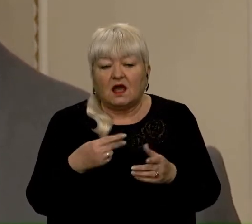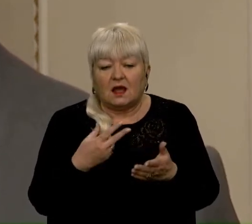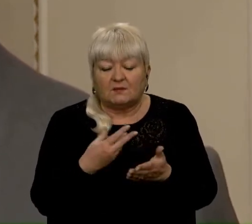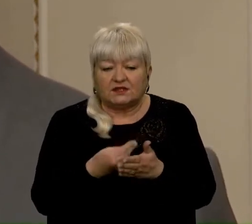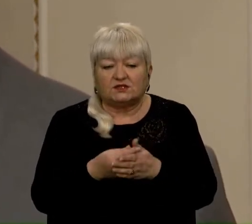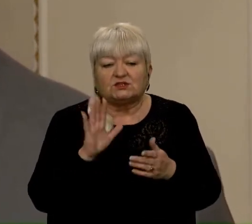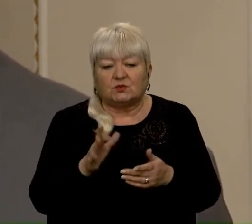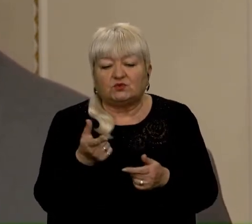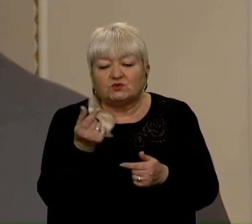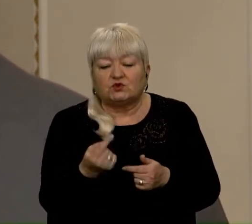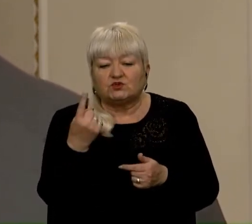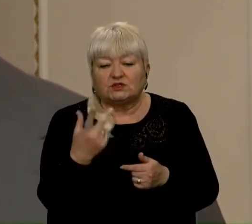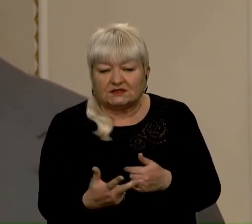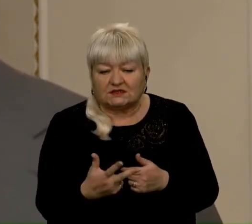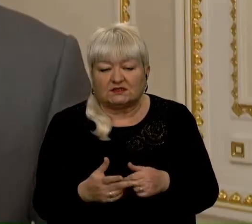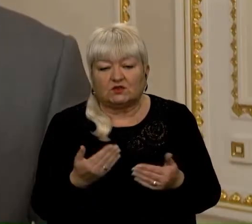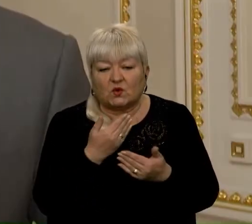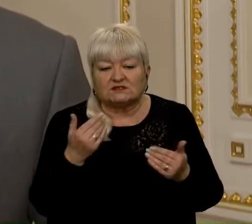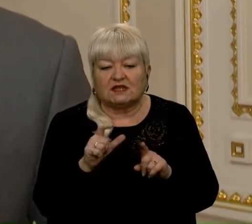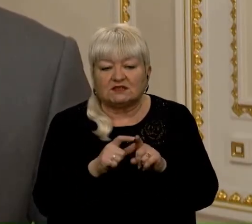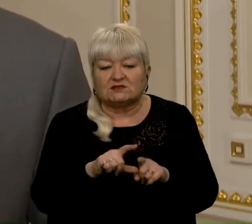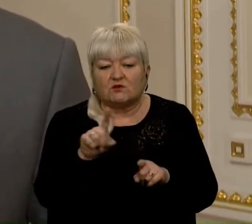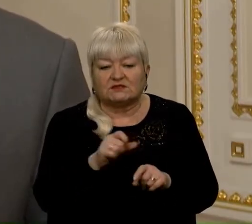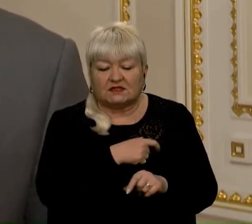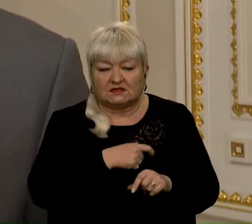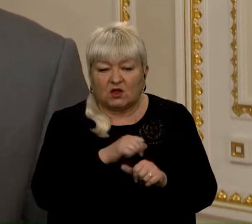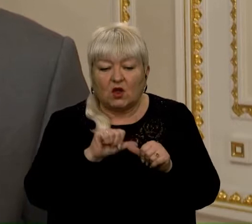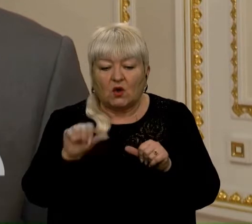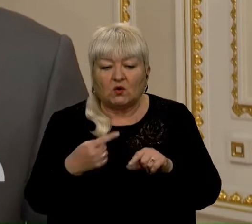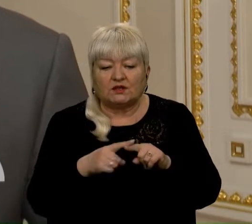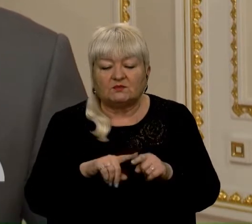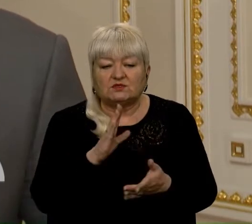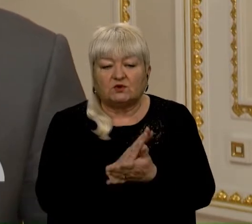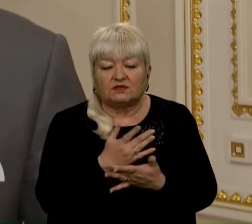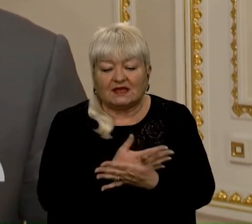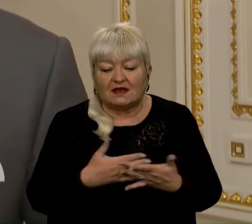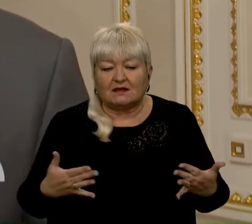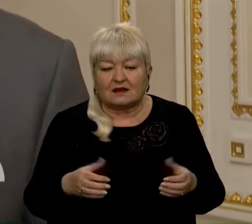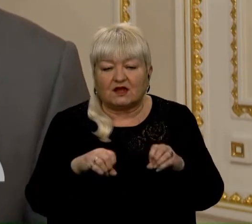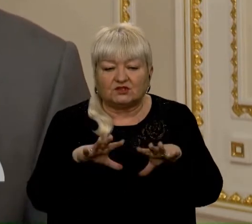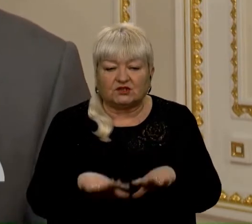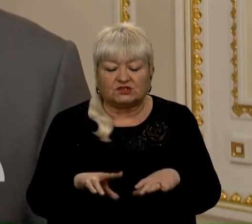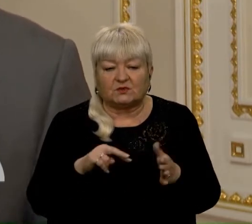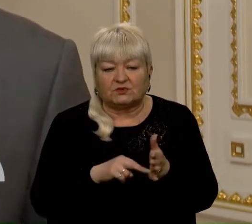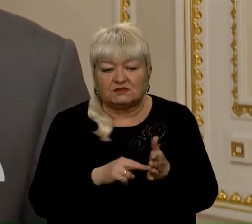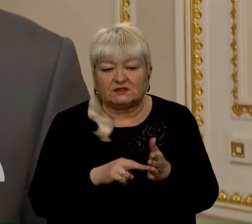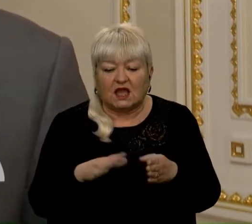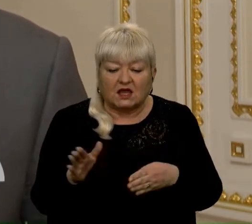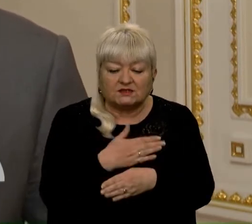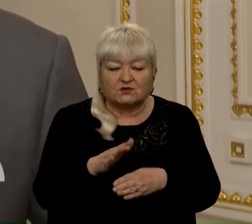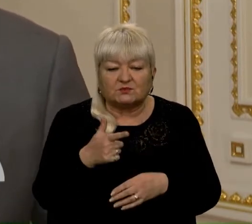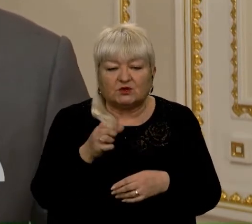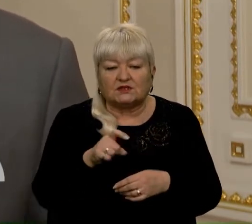Але останнє слово за нардепами. Окрім цього, є ряд рішень по цінах за розподіл газу, так звана